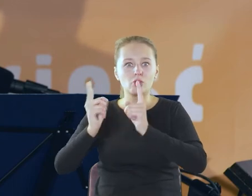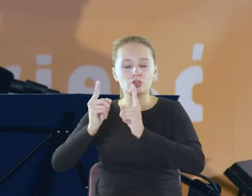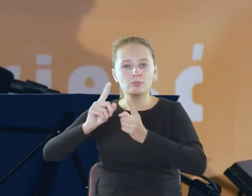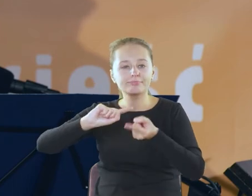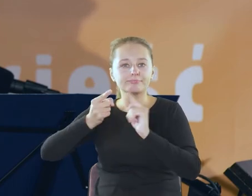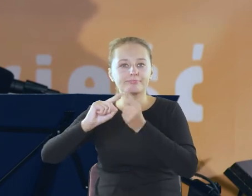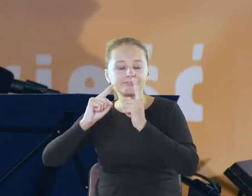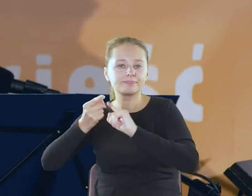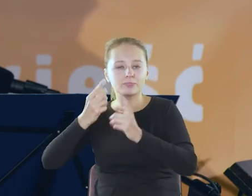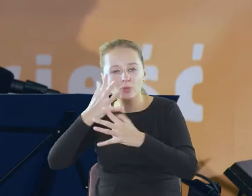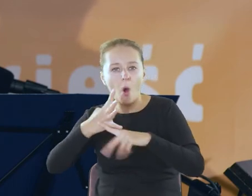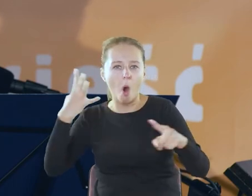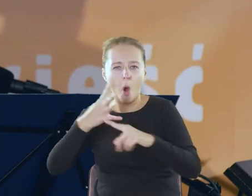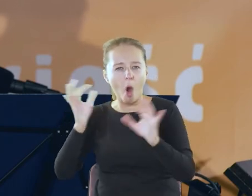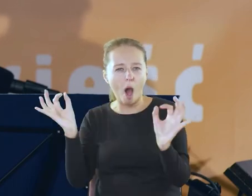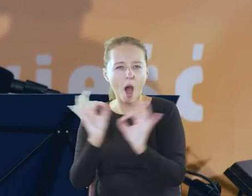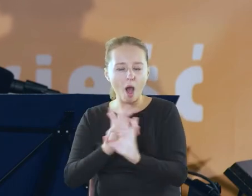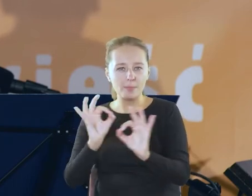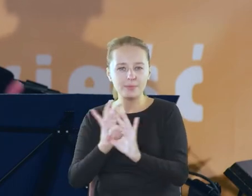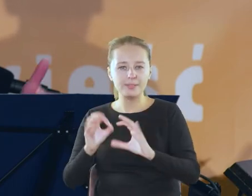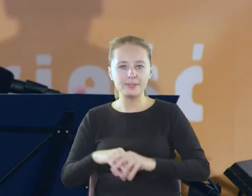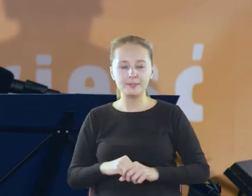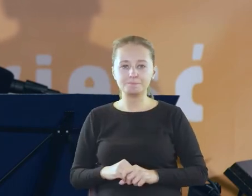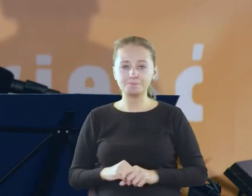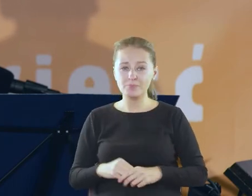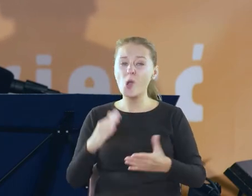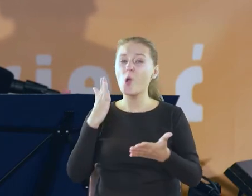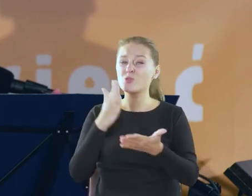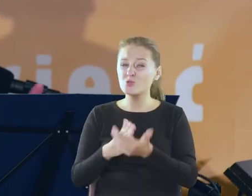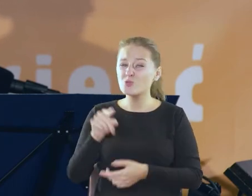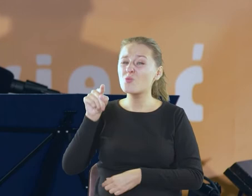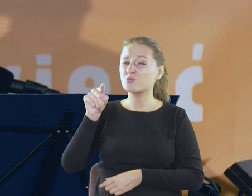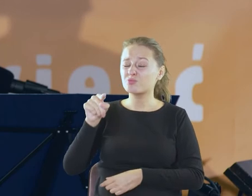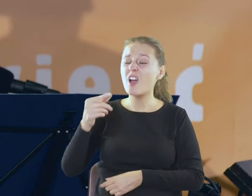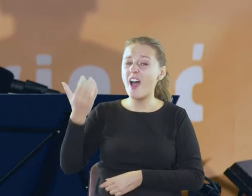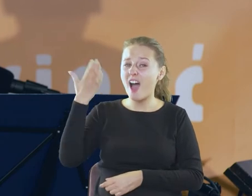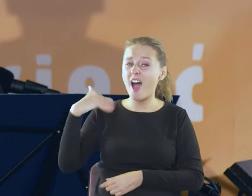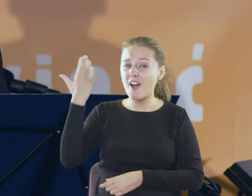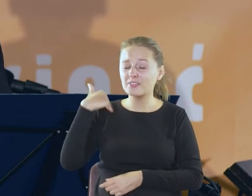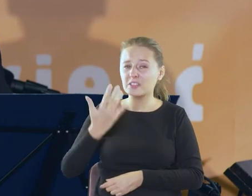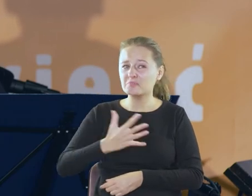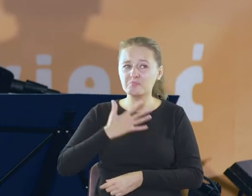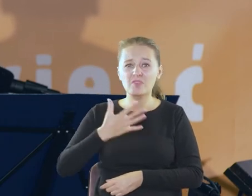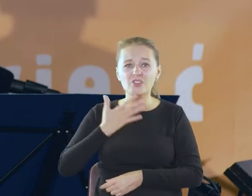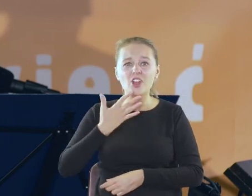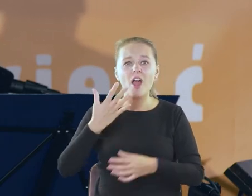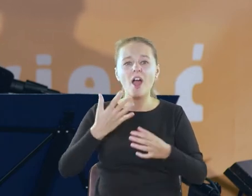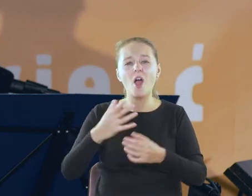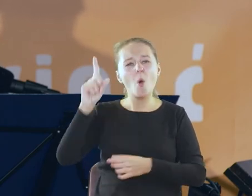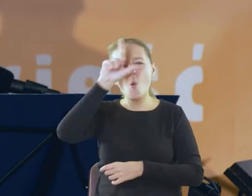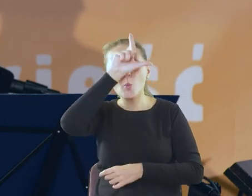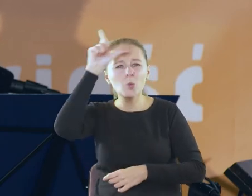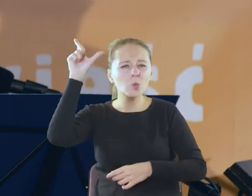gwałtowny coraz bardziej brutalny bo już wtedy wydawało się że rwą się więzi między